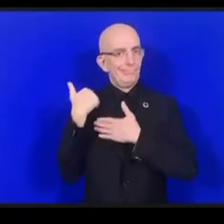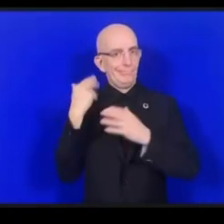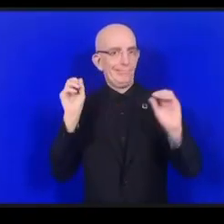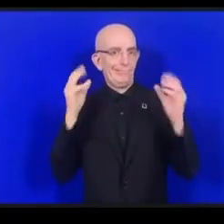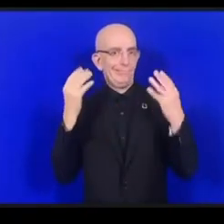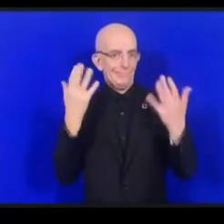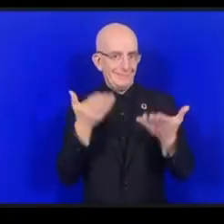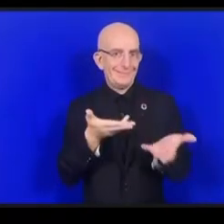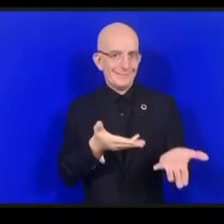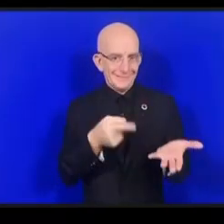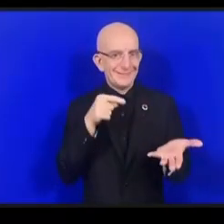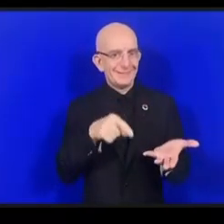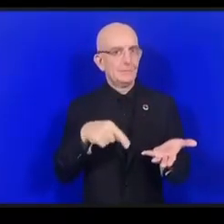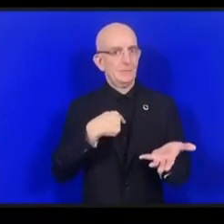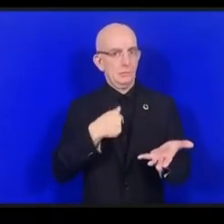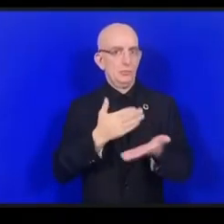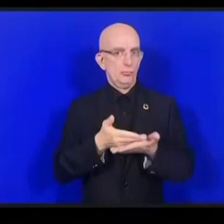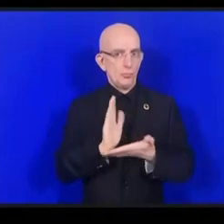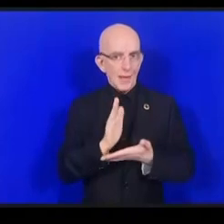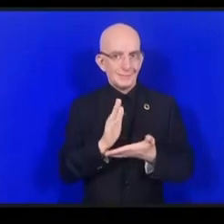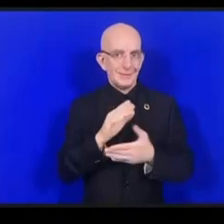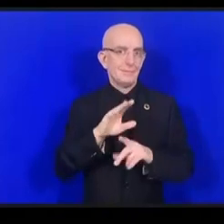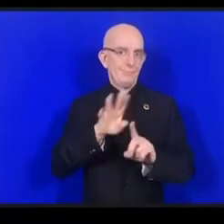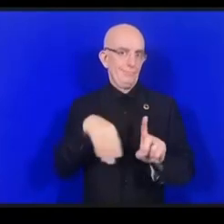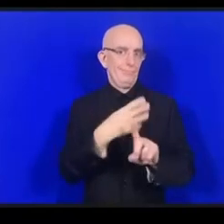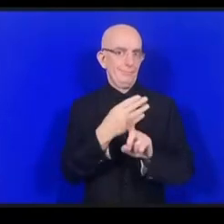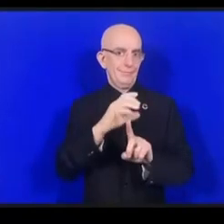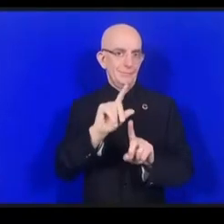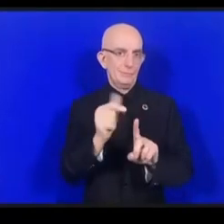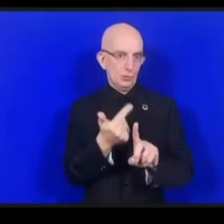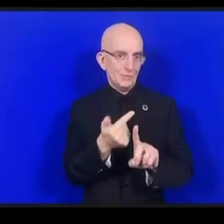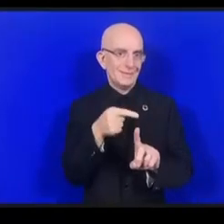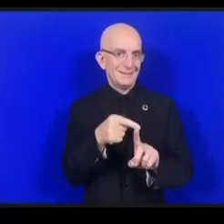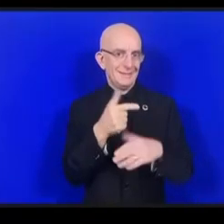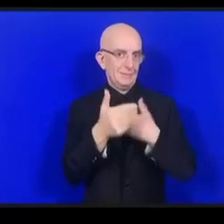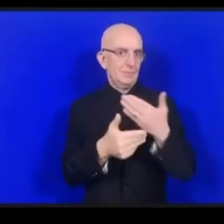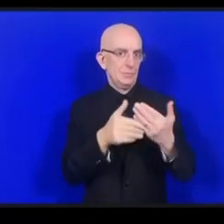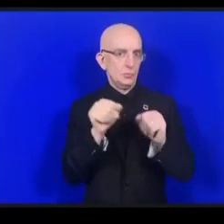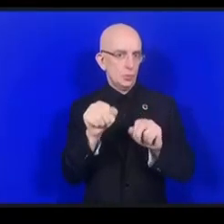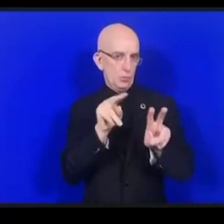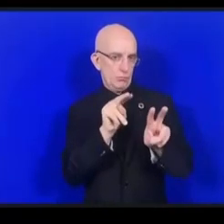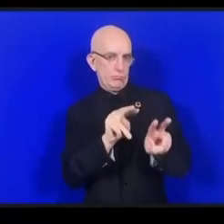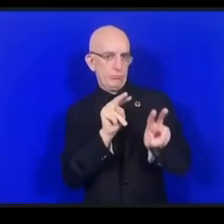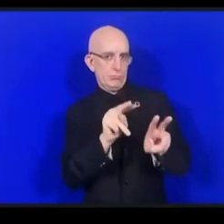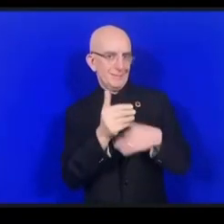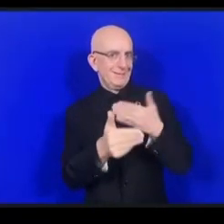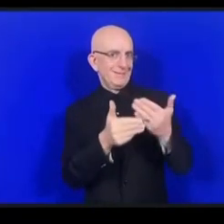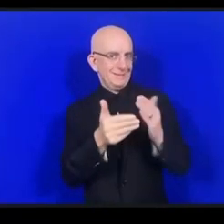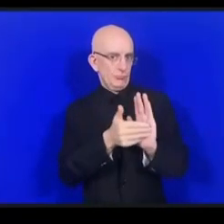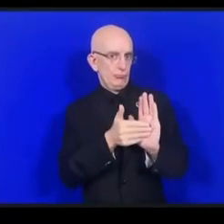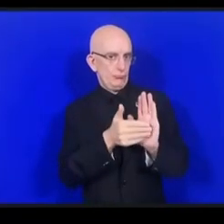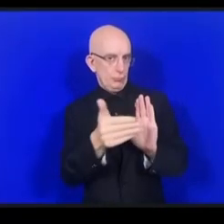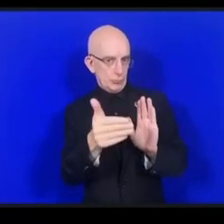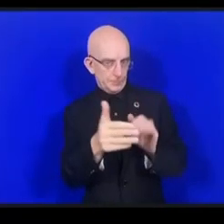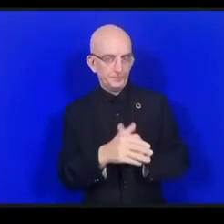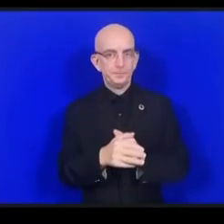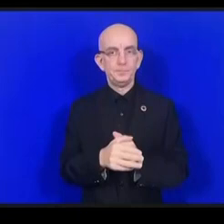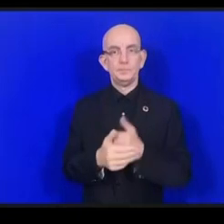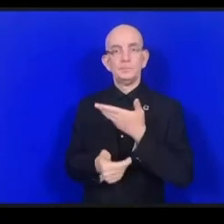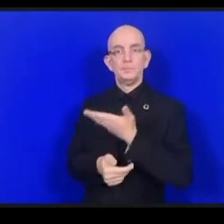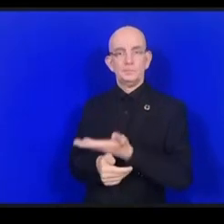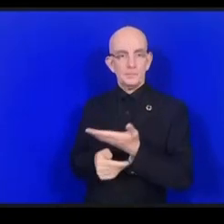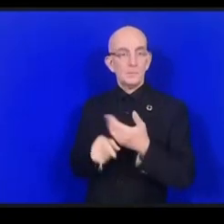الحقوق الإنسان شكرا نعرف بأن المكتبات تلعب دورا